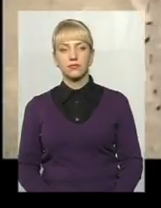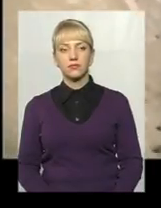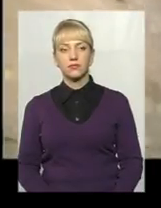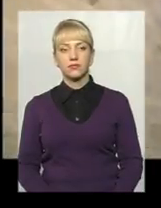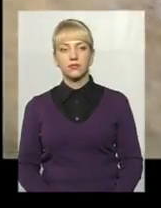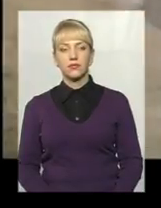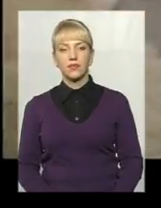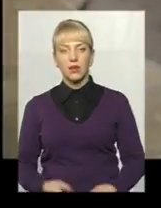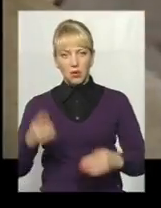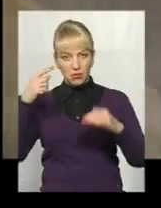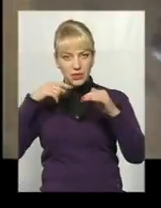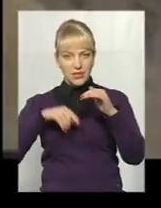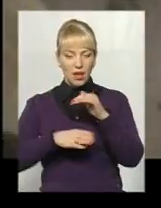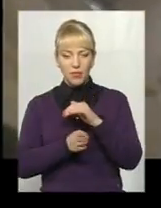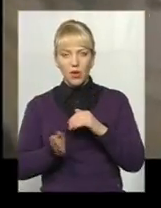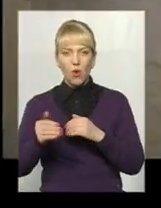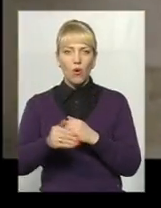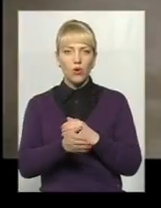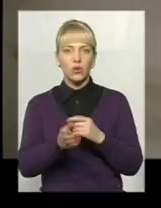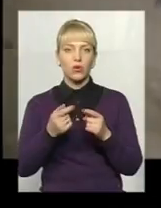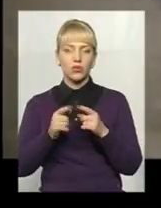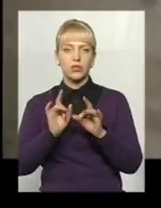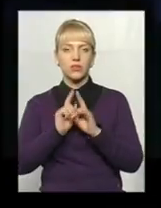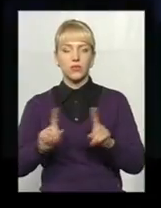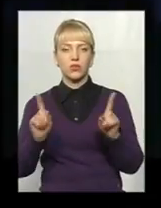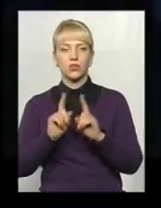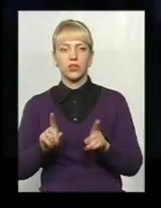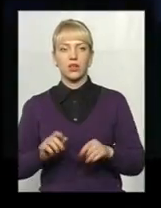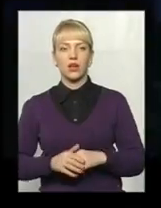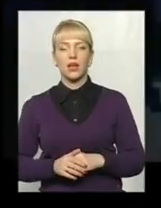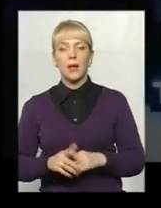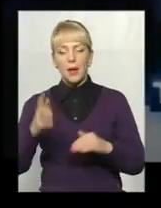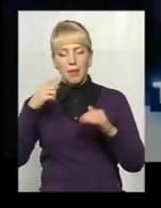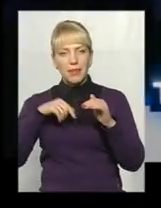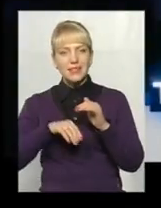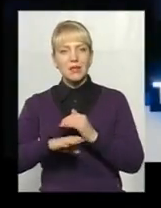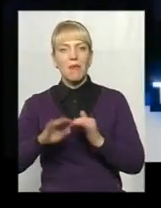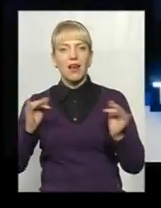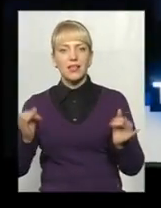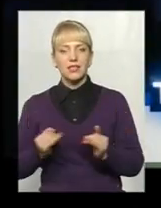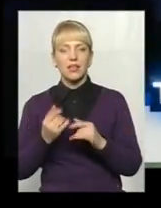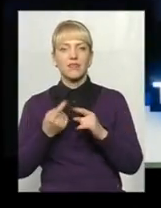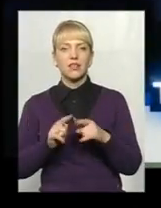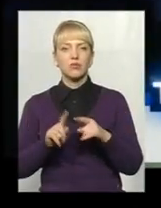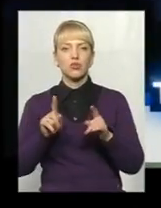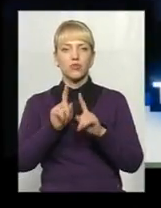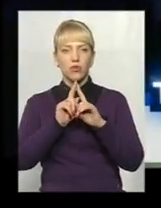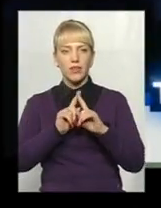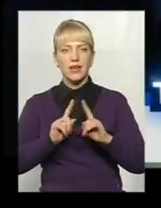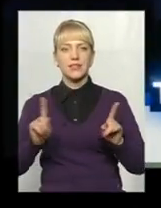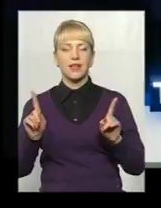Підземні ходи межи Більського замку унікальні, розповідає Олег Погорілець. Підземелля цікаве тим, що воно нестандартне.